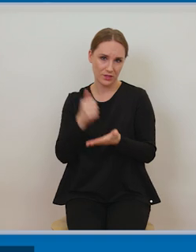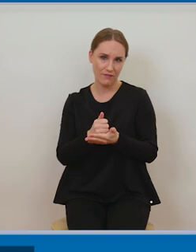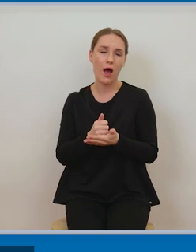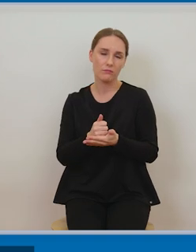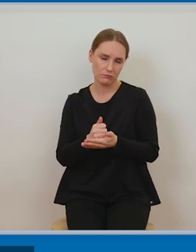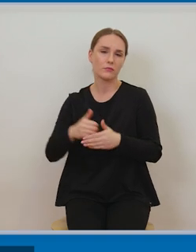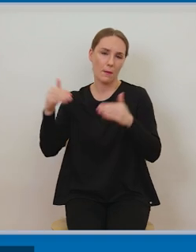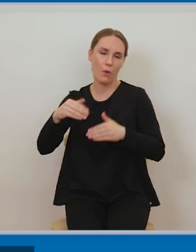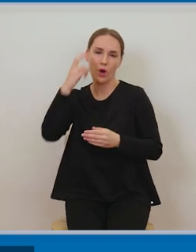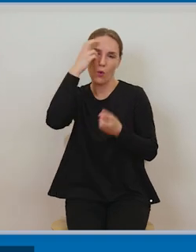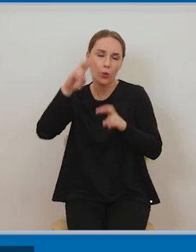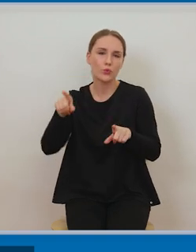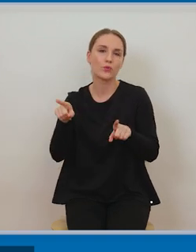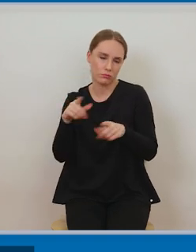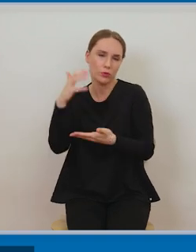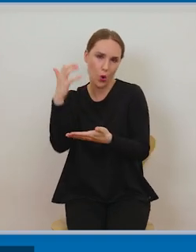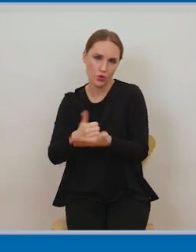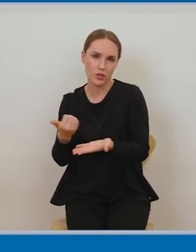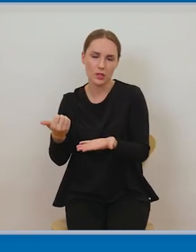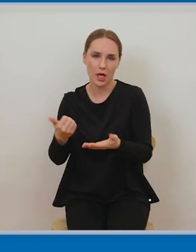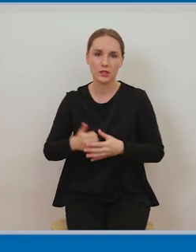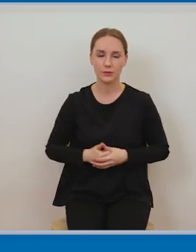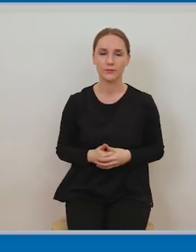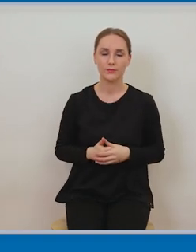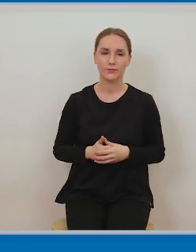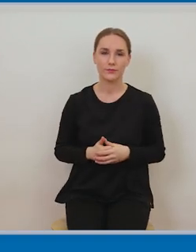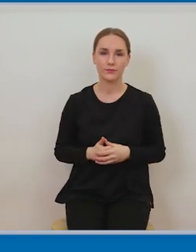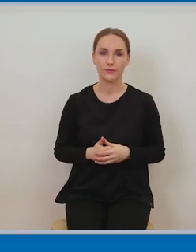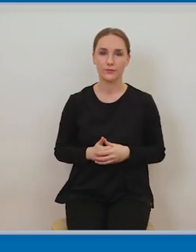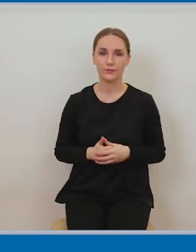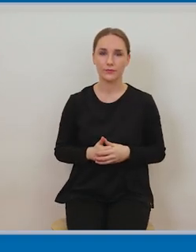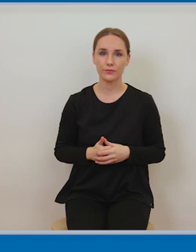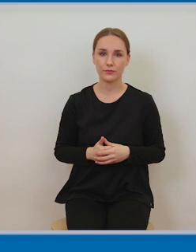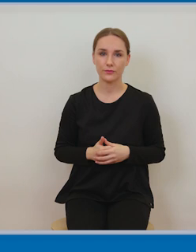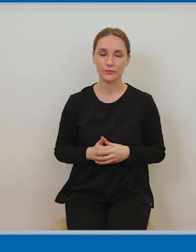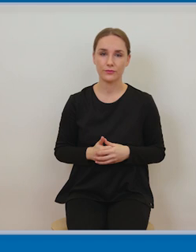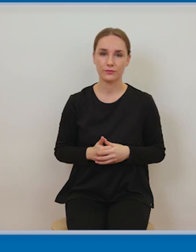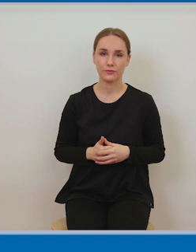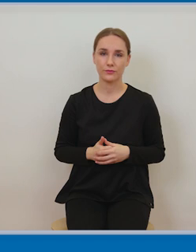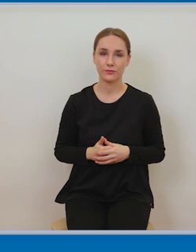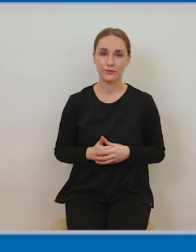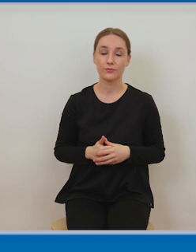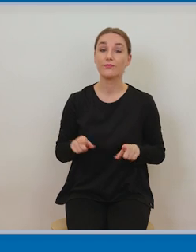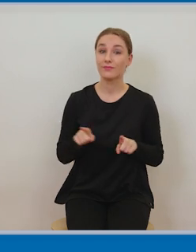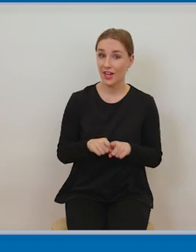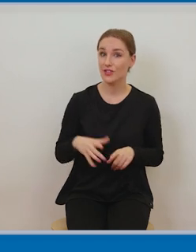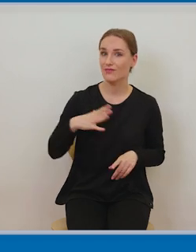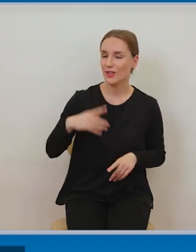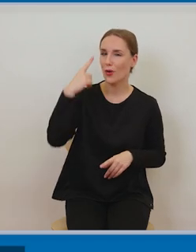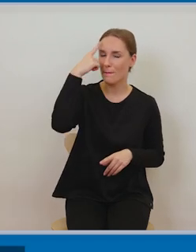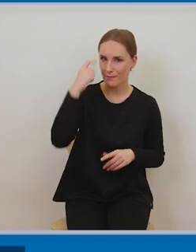korzystać, a właściwie można korzystać z utworu. I tutaj także należy pamiętać o pewnej charakterystyce tych praw.